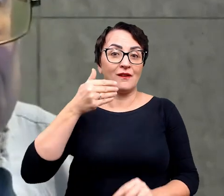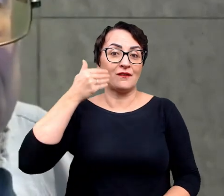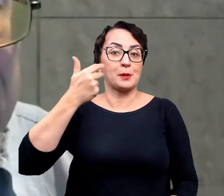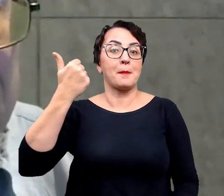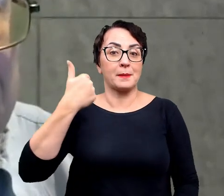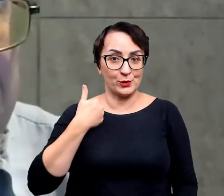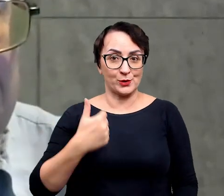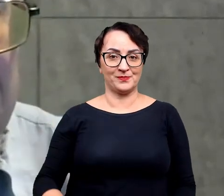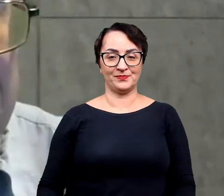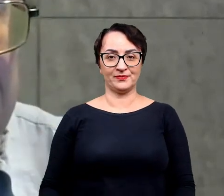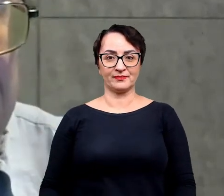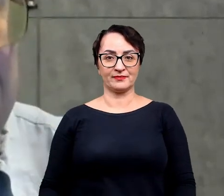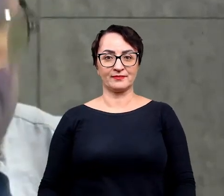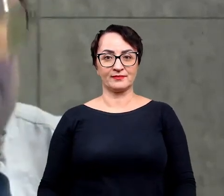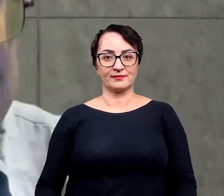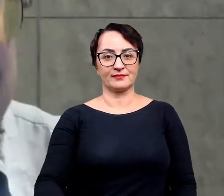Wojtek mówił na wykładzie.